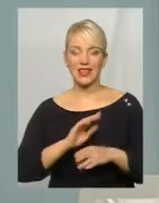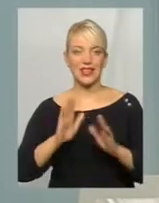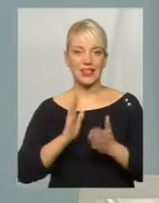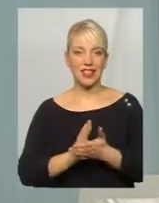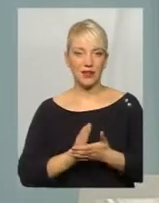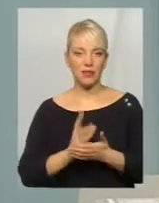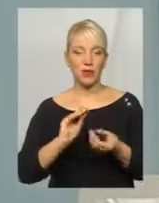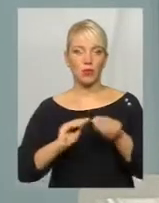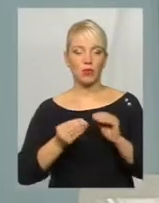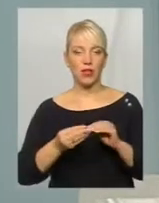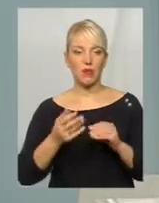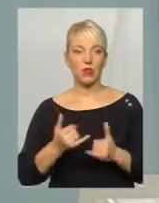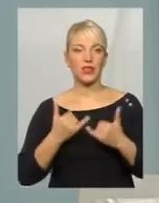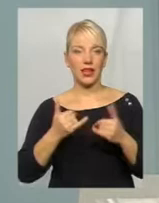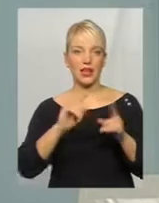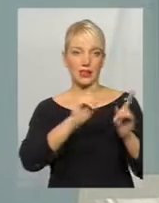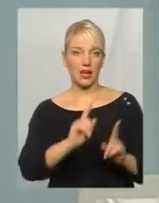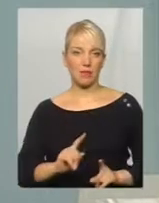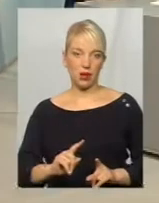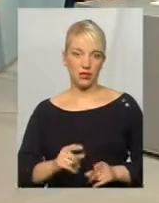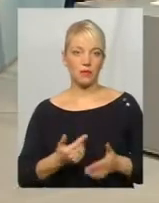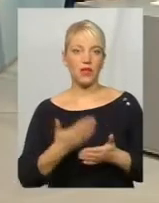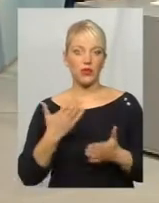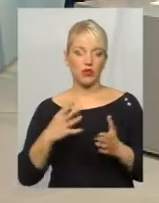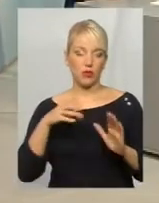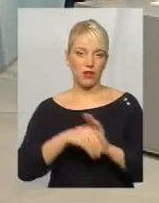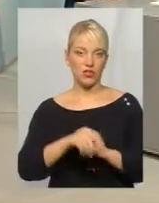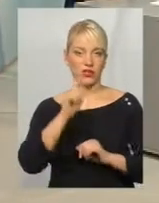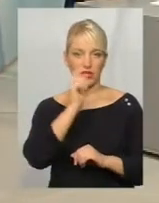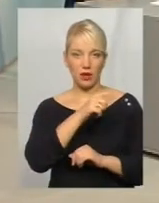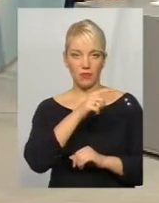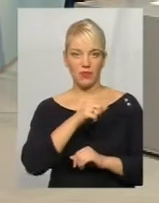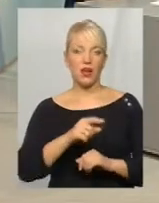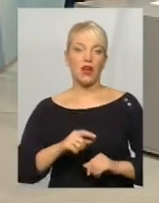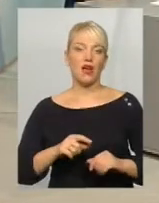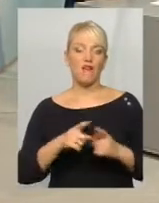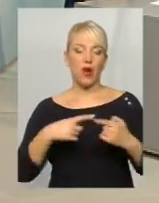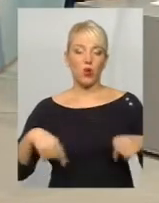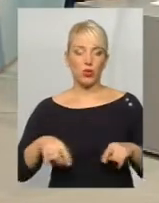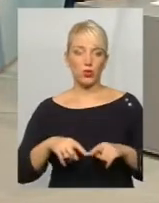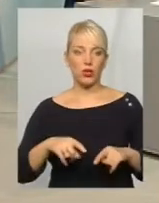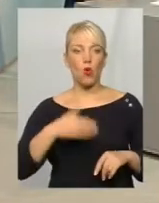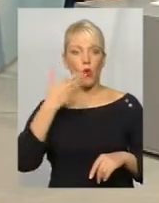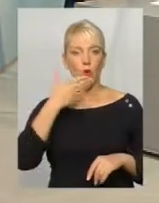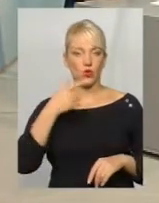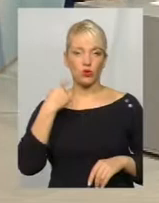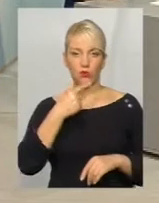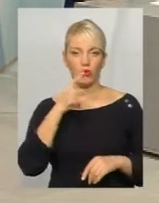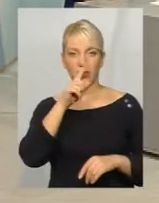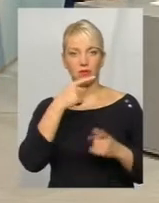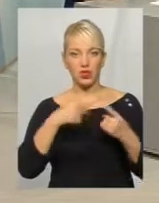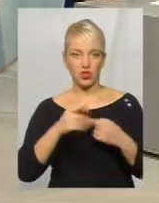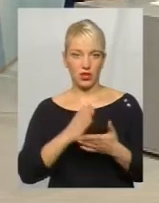проблемою, наприклад, для Закарпаття, якщо запроваджувати там факультативну угорську мову. Там існує сьогодні інша